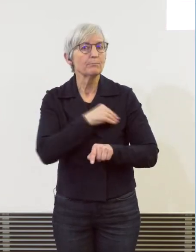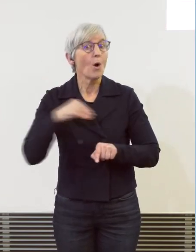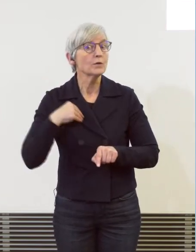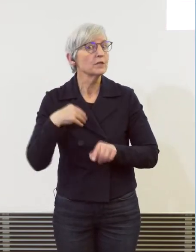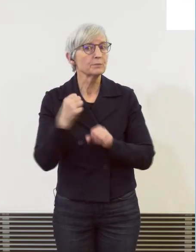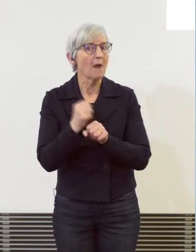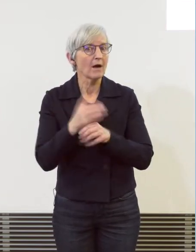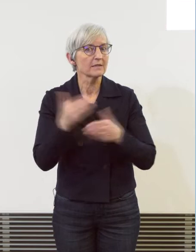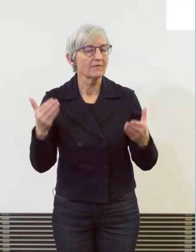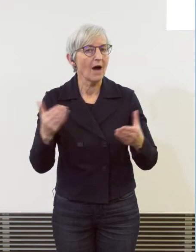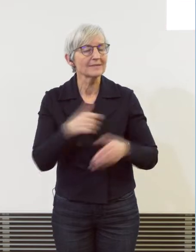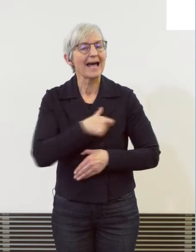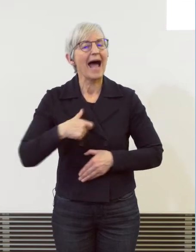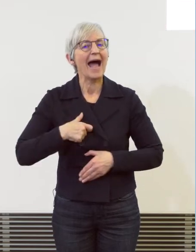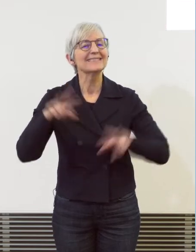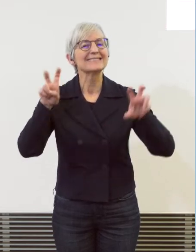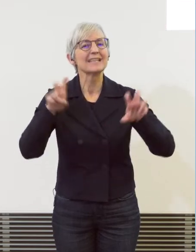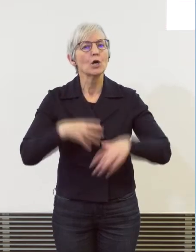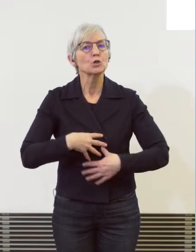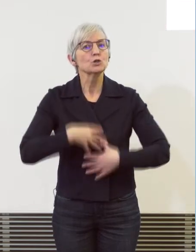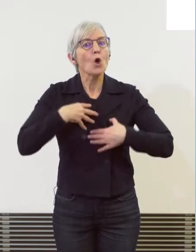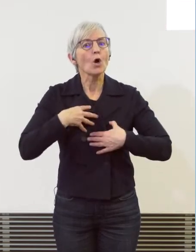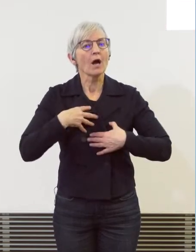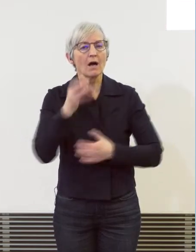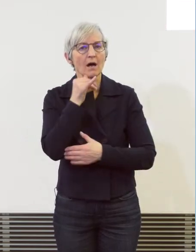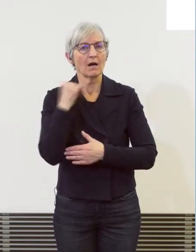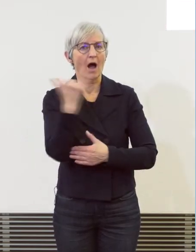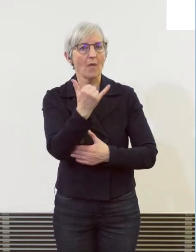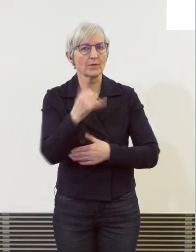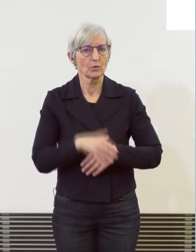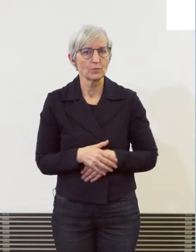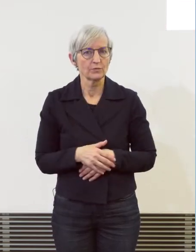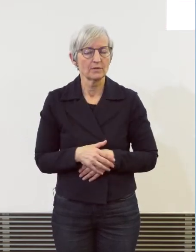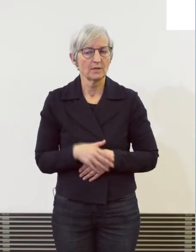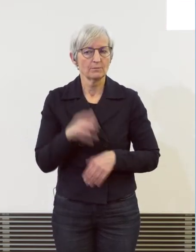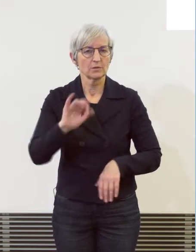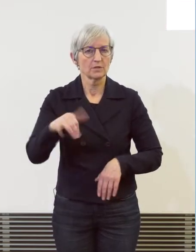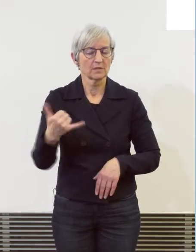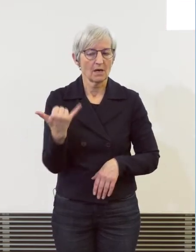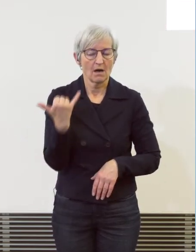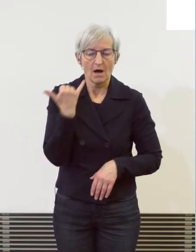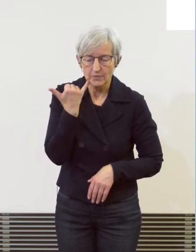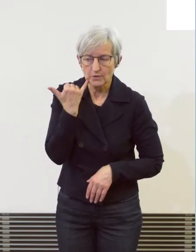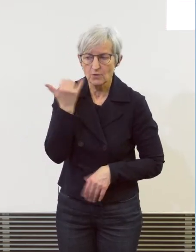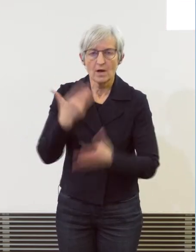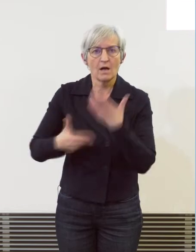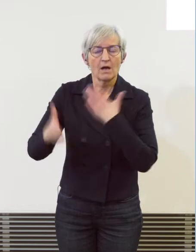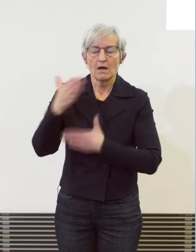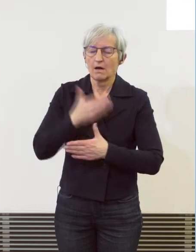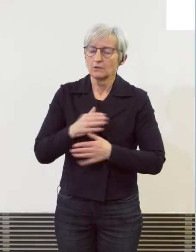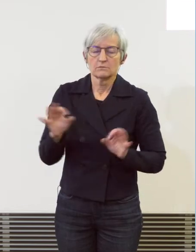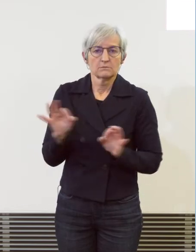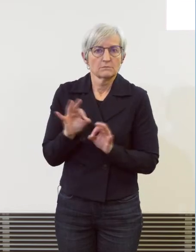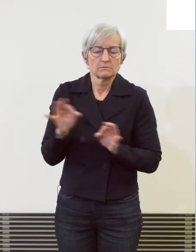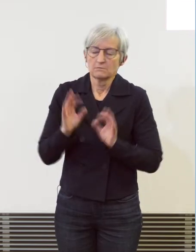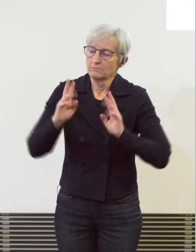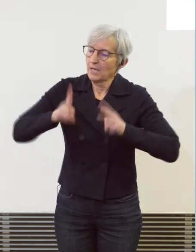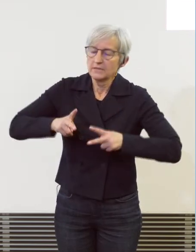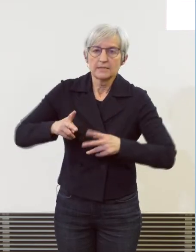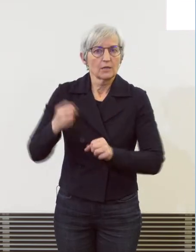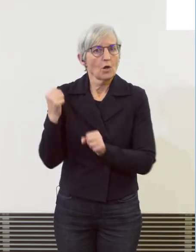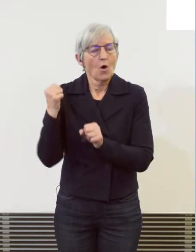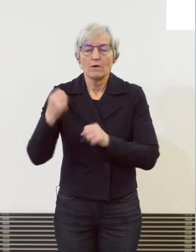verantwortlich sind. Das sind Anrufe, man ein schwerwiegend Unfallgeschehen vortäuscht, um dann Geld für